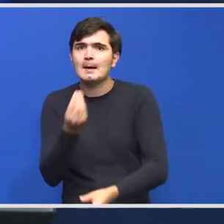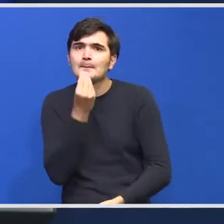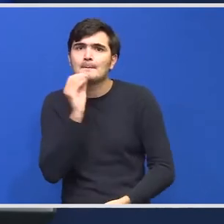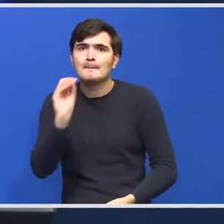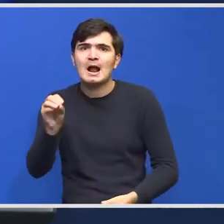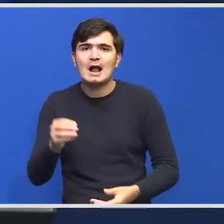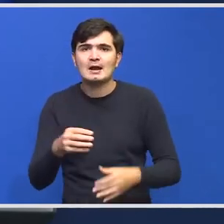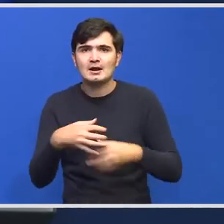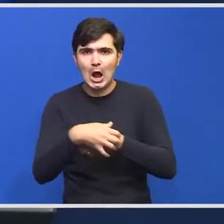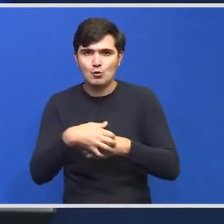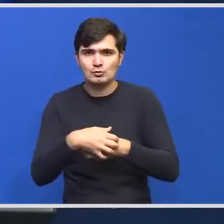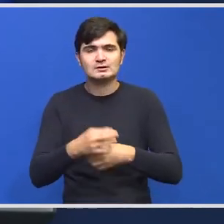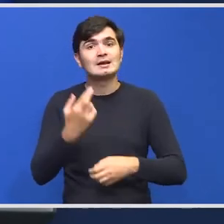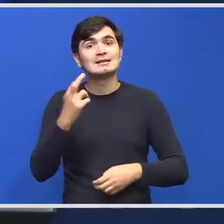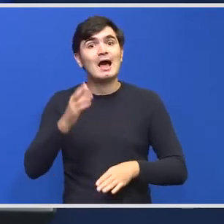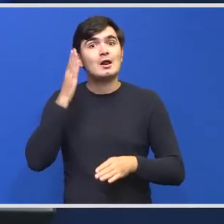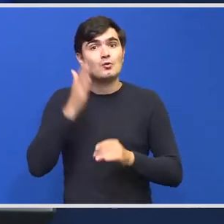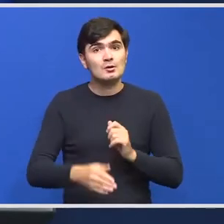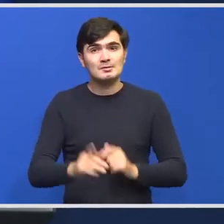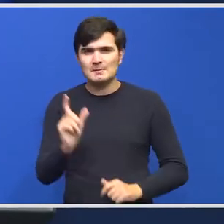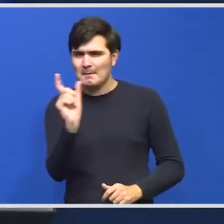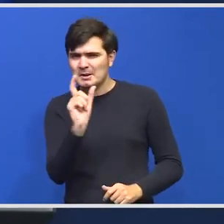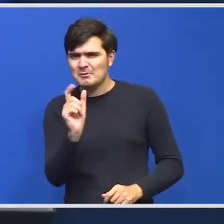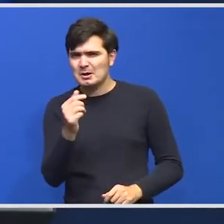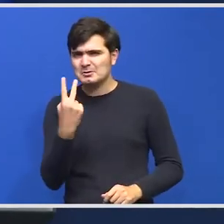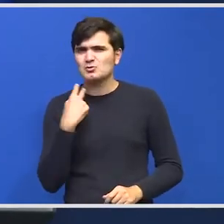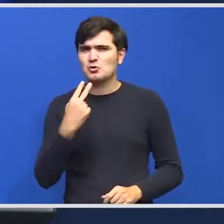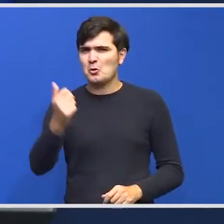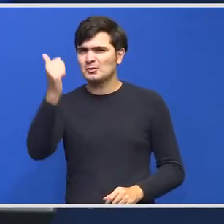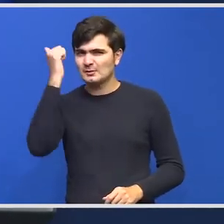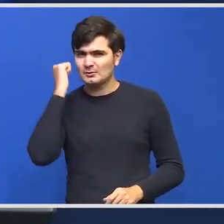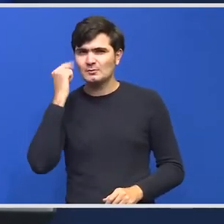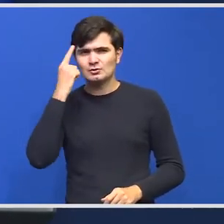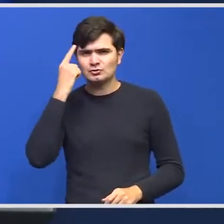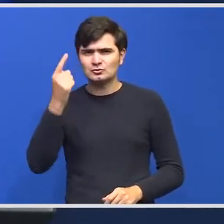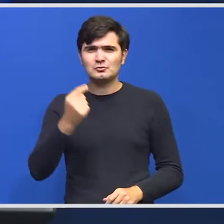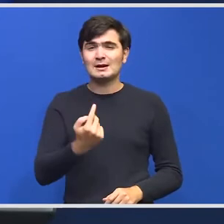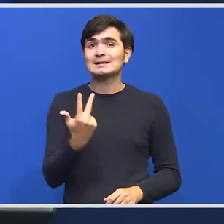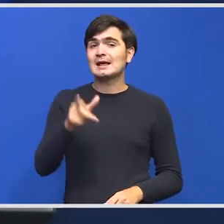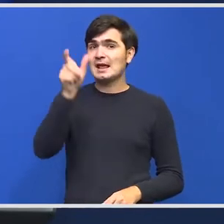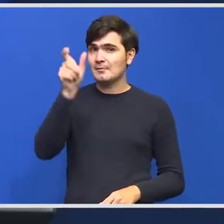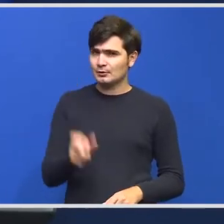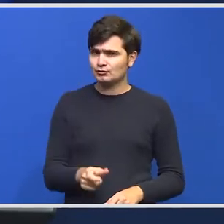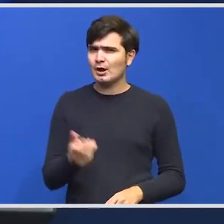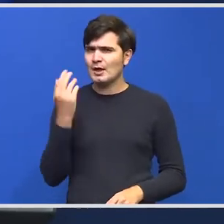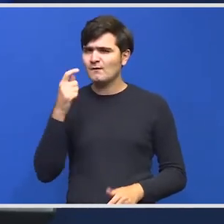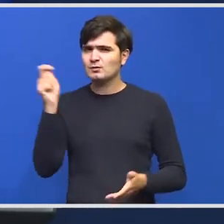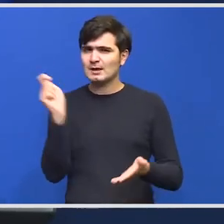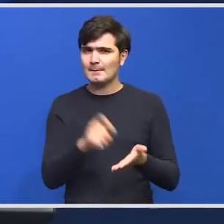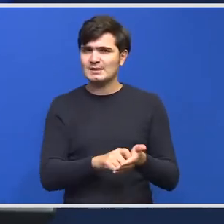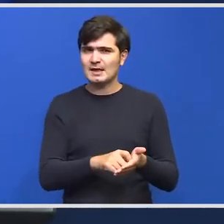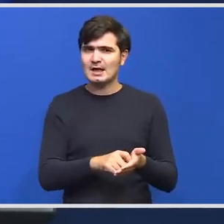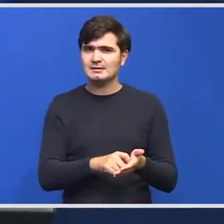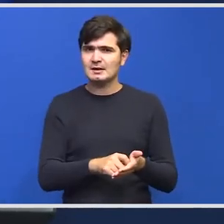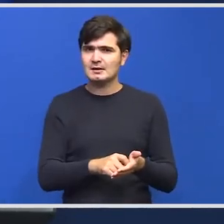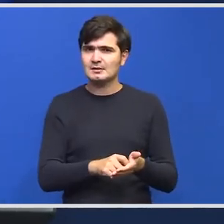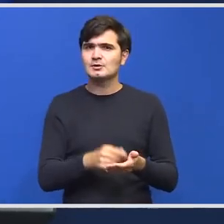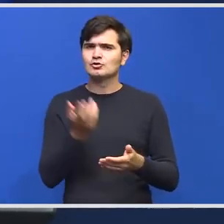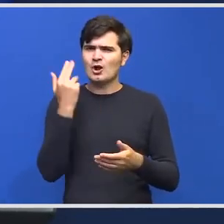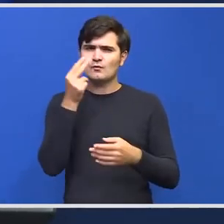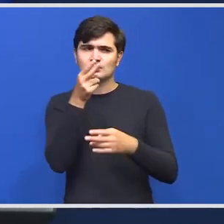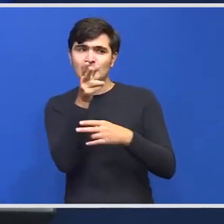în schimb în ultima perioadă din câte știu în ultimile două săptămâni știu că parcă trei persoane au fost amendate au fost